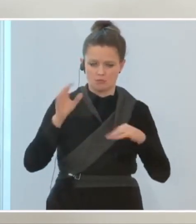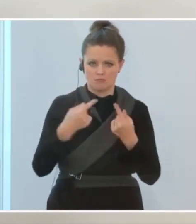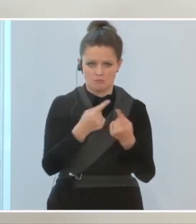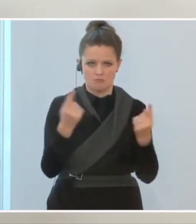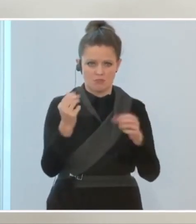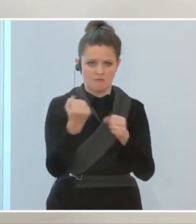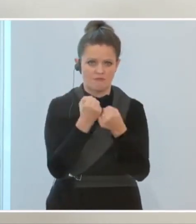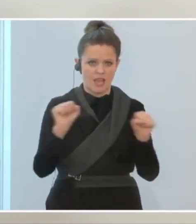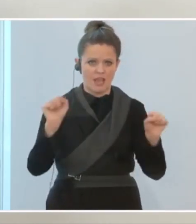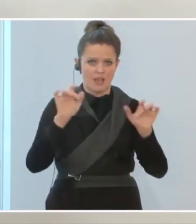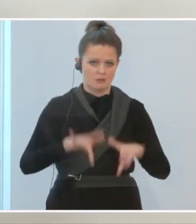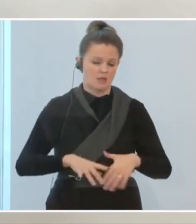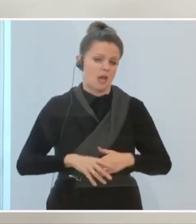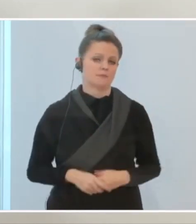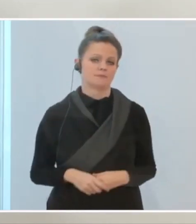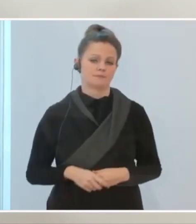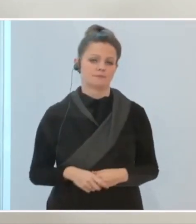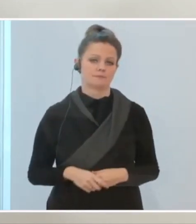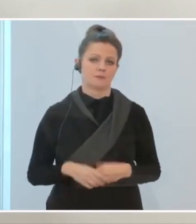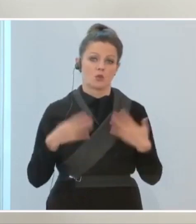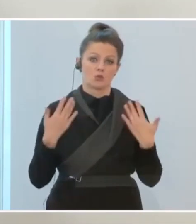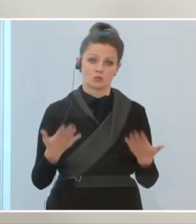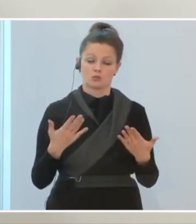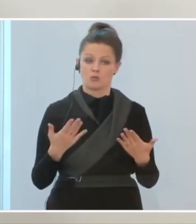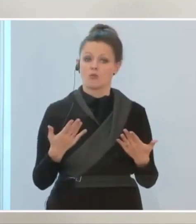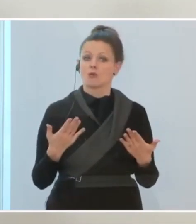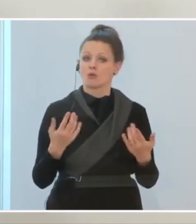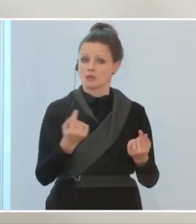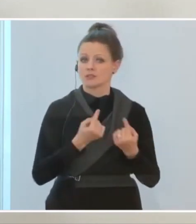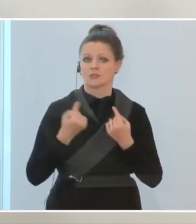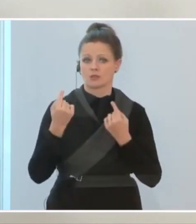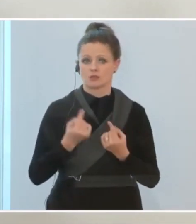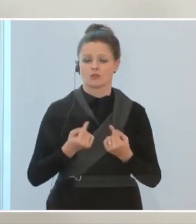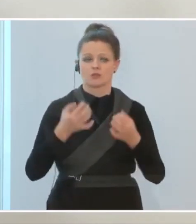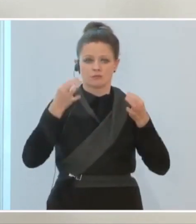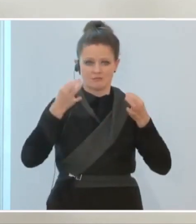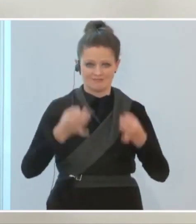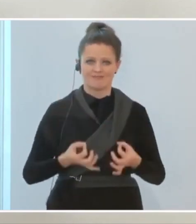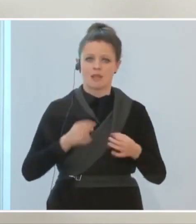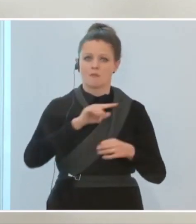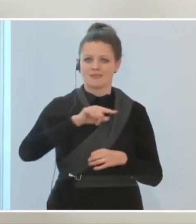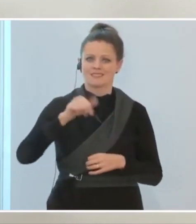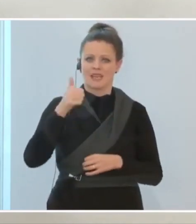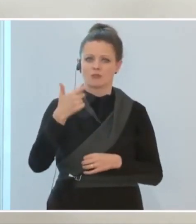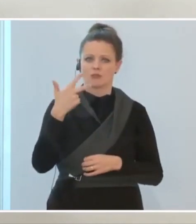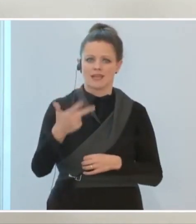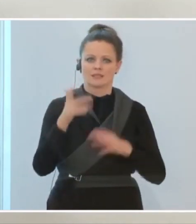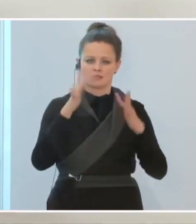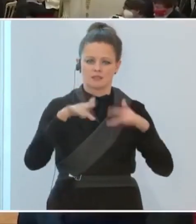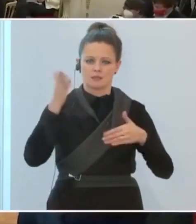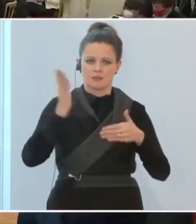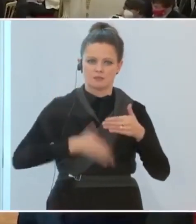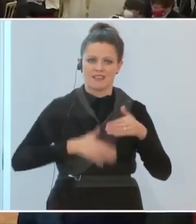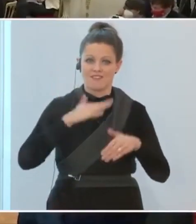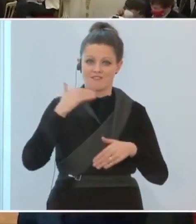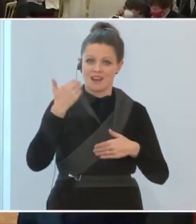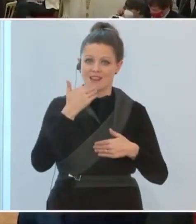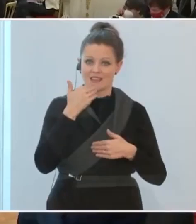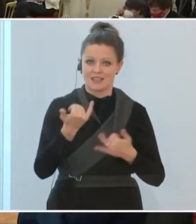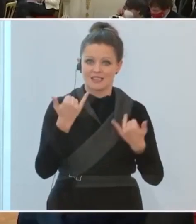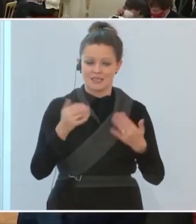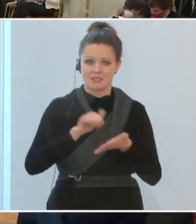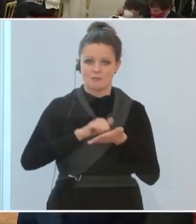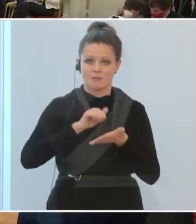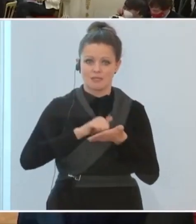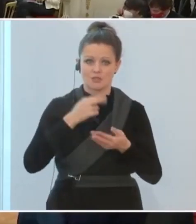existiert. Und dieses Regime läuft dann tatsächlich mit 31.12. aus. Vielen Dank. Ich schließe hier nun die